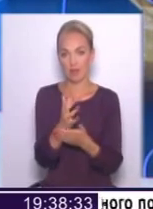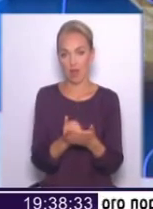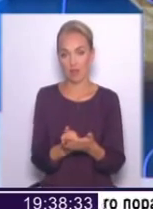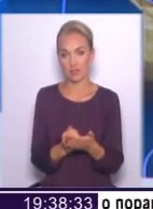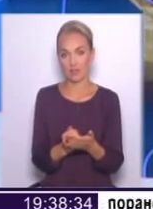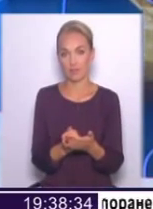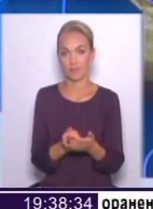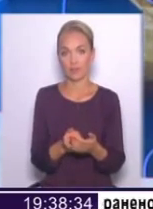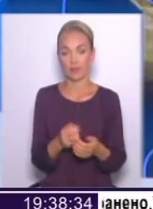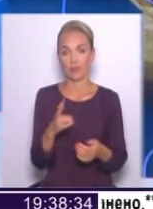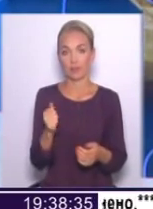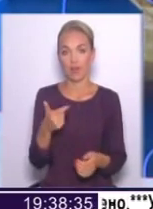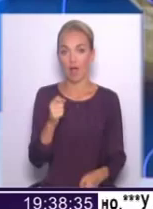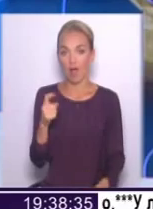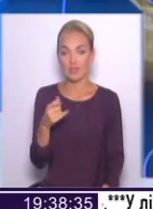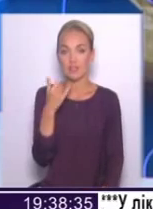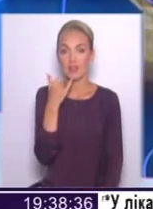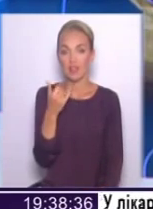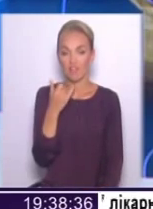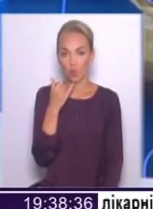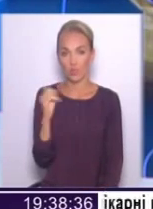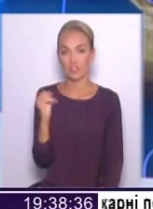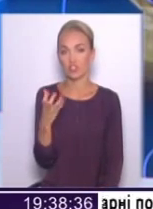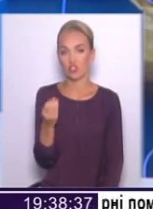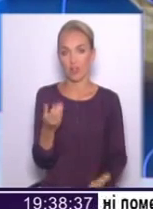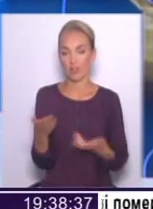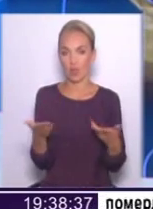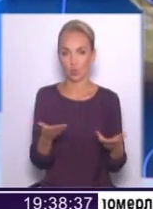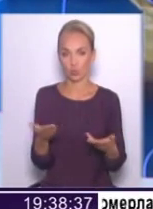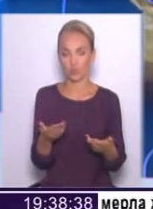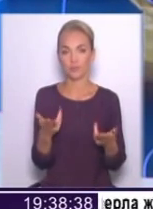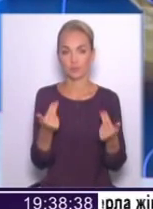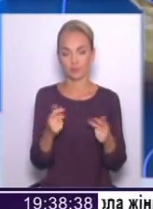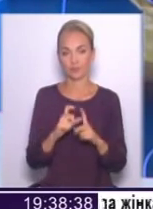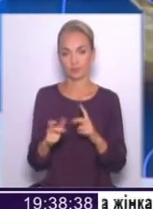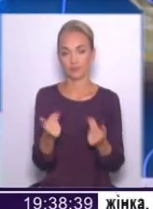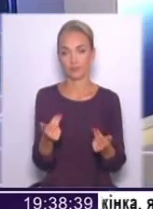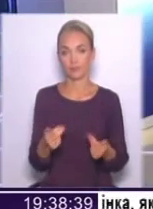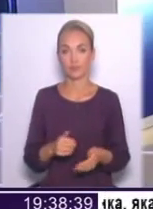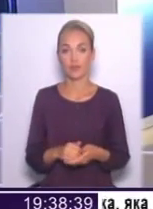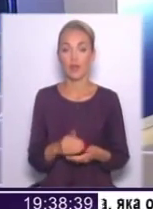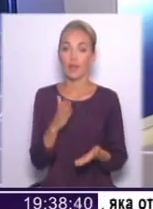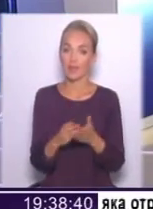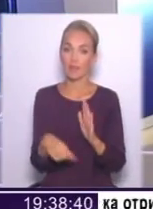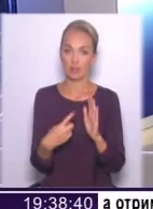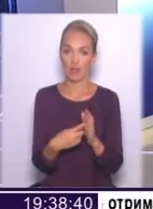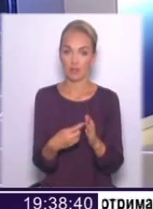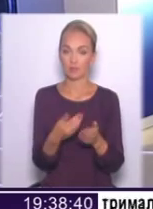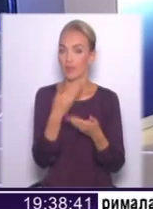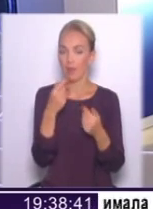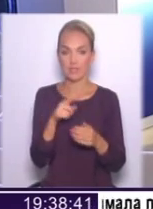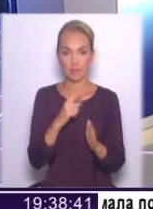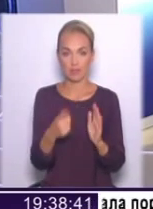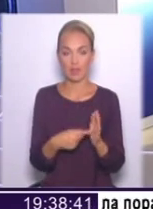скраплений газ, на телефон і ще на якусь одну послугу. Є запитання у нас? Немає